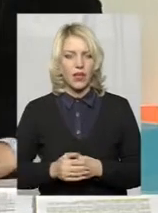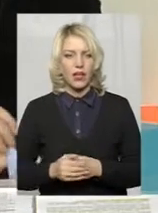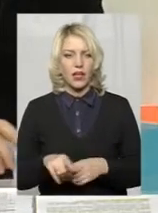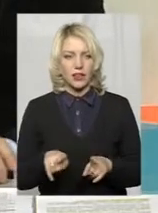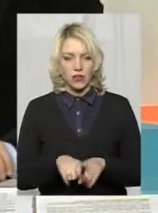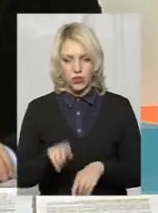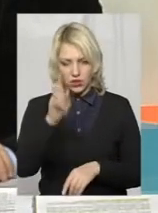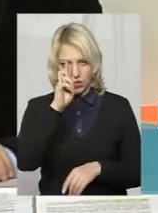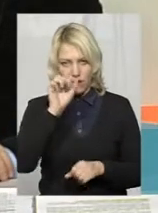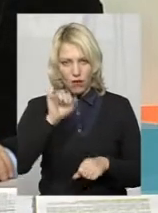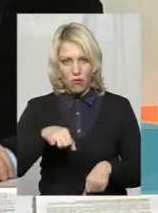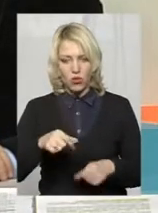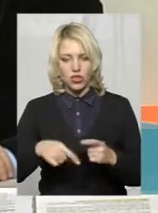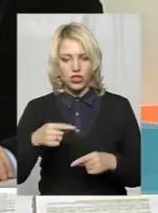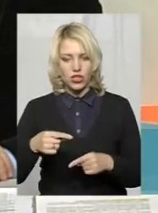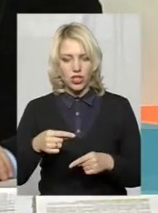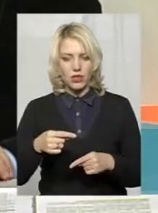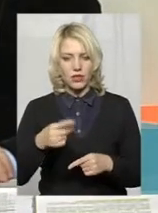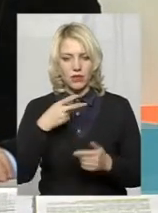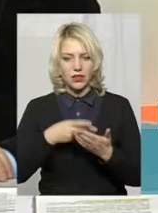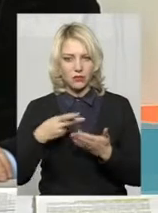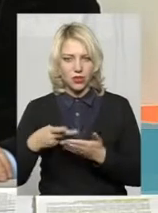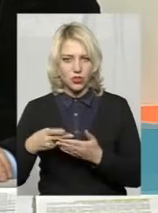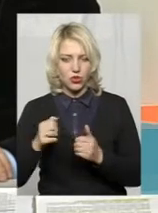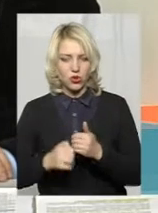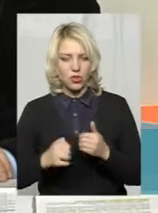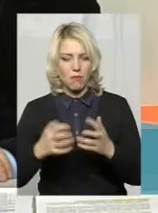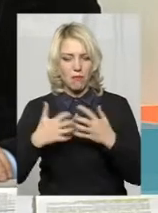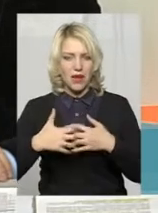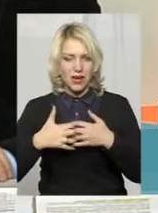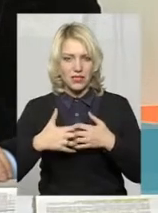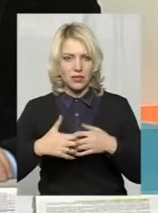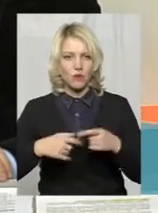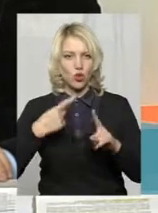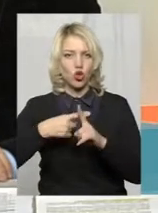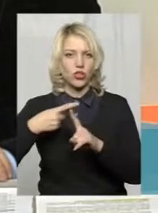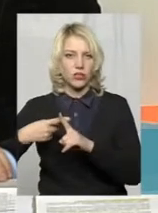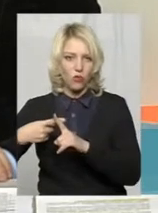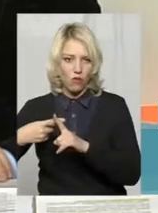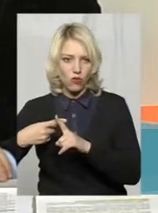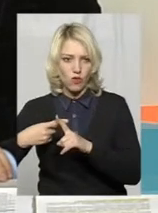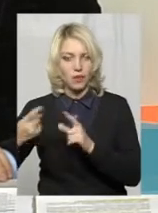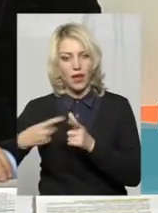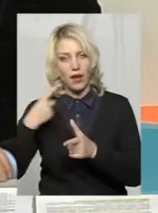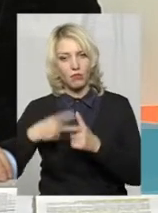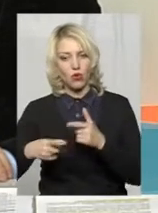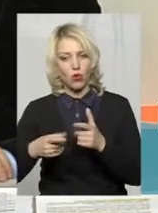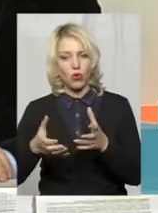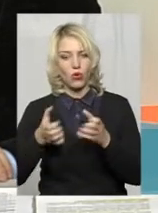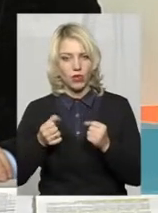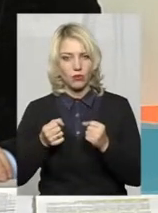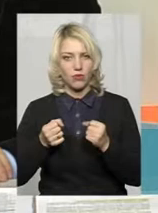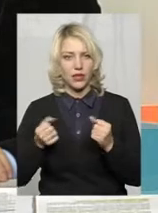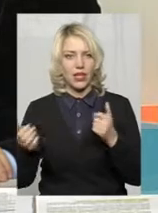може через передбачені законні механізми додатково або отримувати